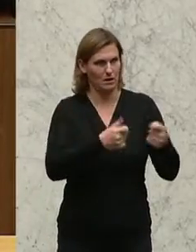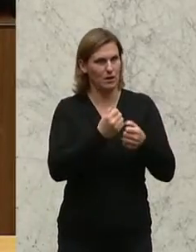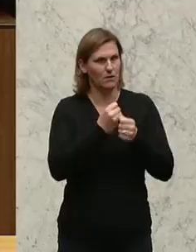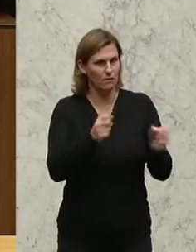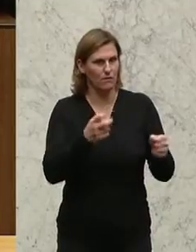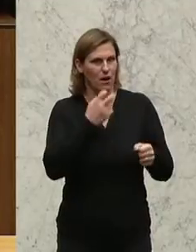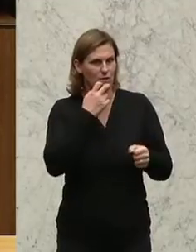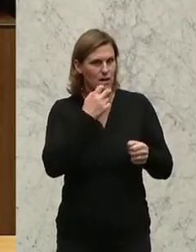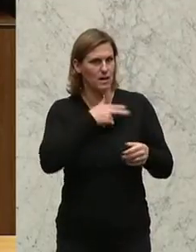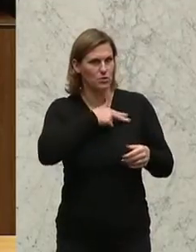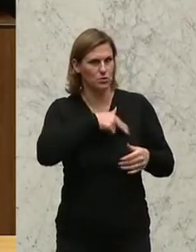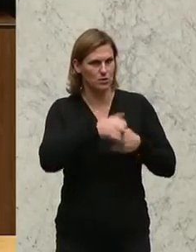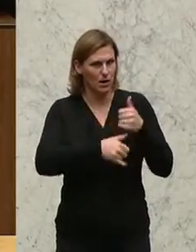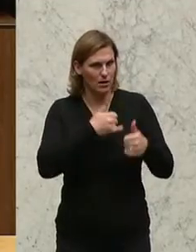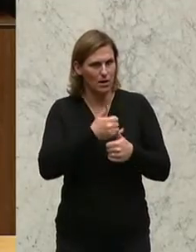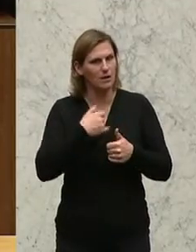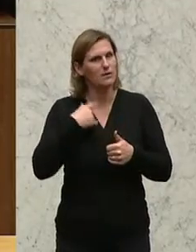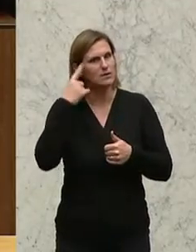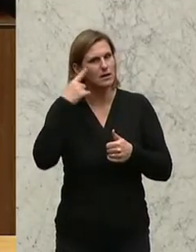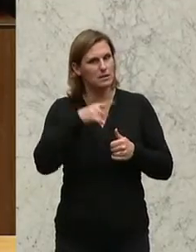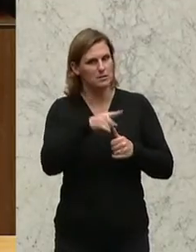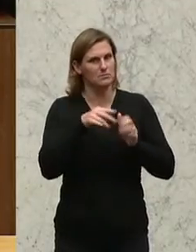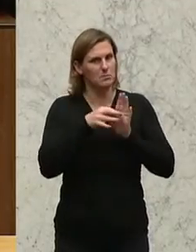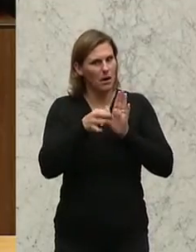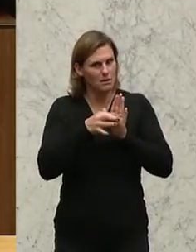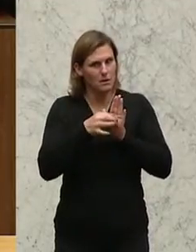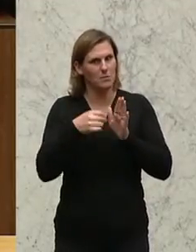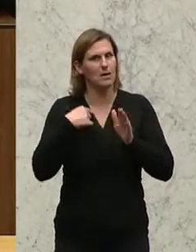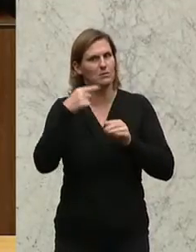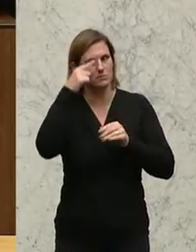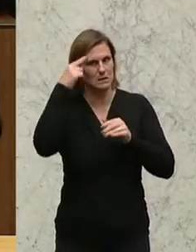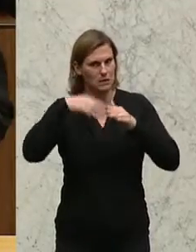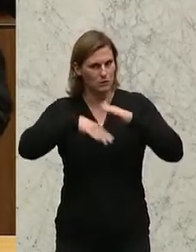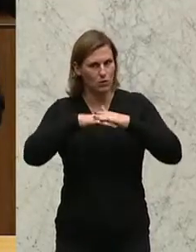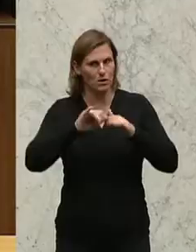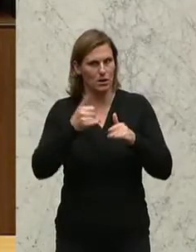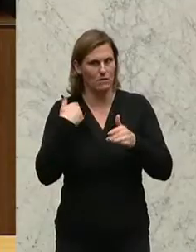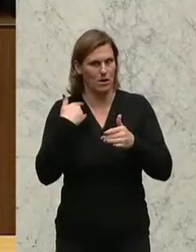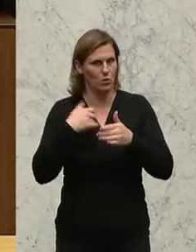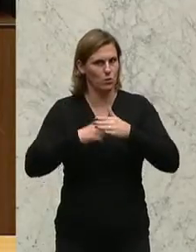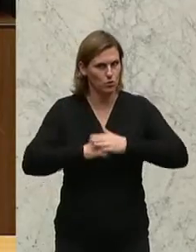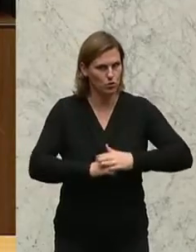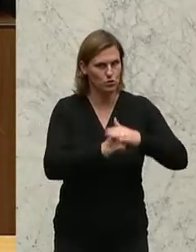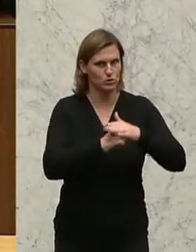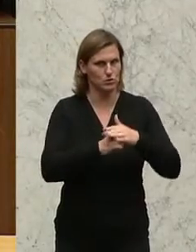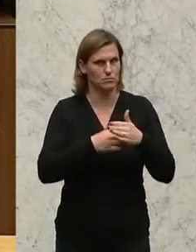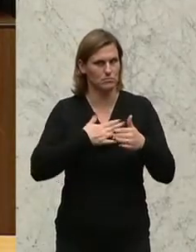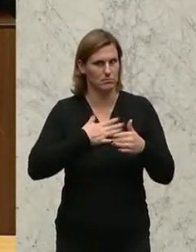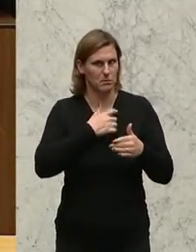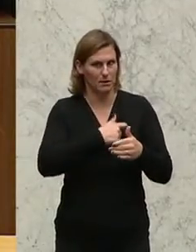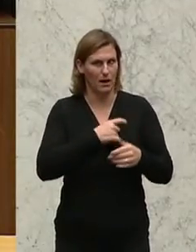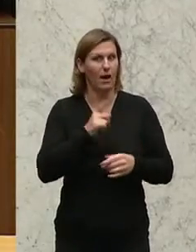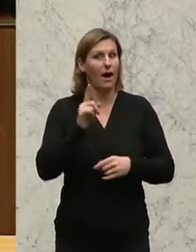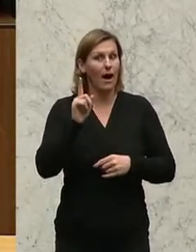Ich glaube, dass das eine sinnvolle Maßnahme war, wir haben das damals auch unterstützt, dass wir das Freiwillige Soziale Jahr für Asylberechtigte haben,